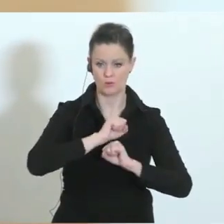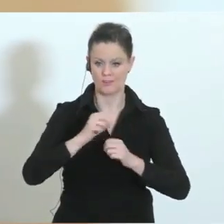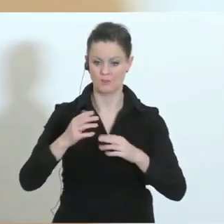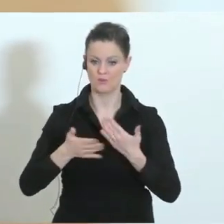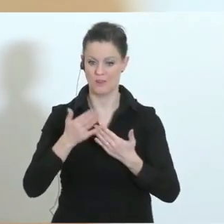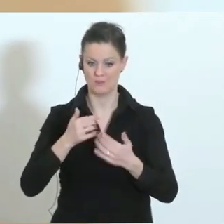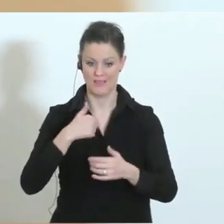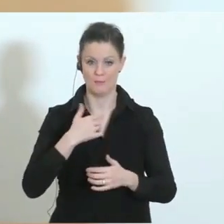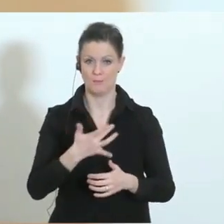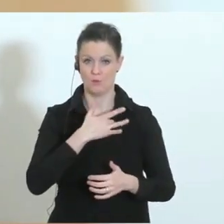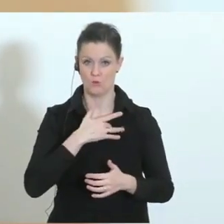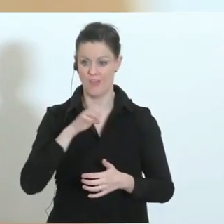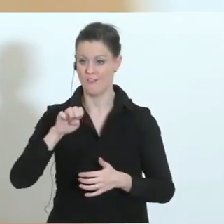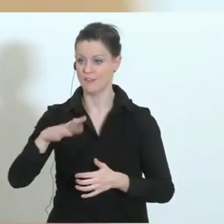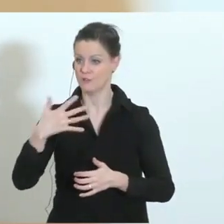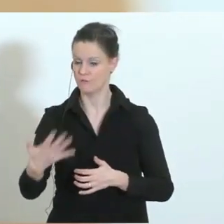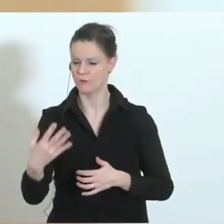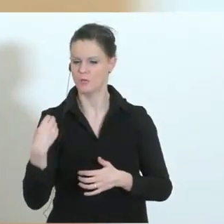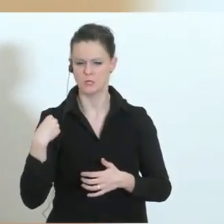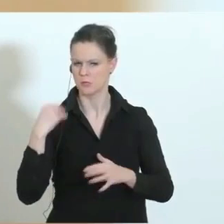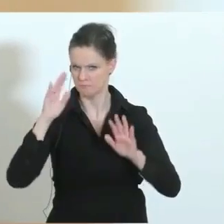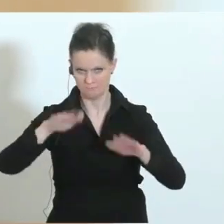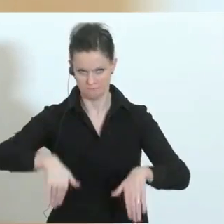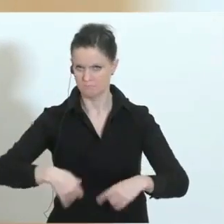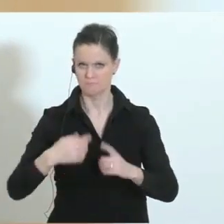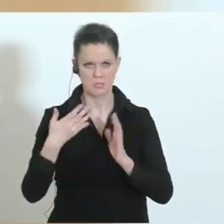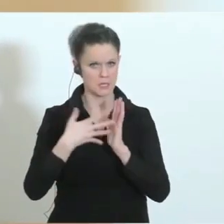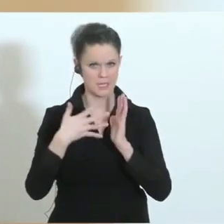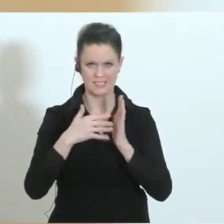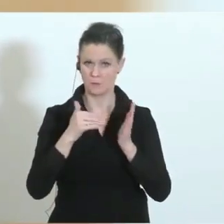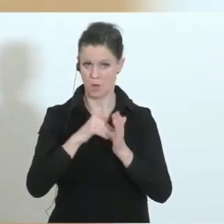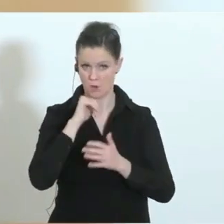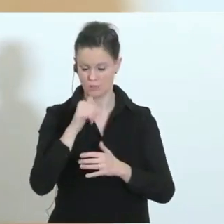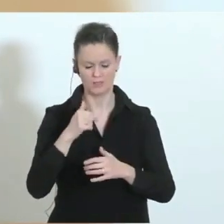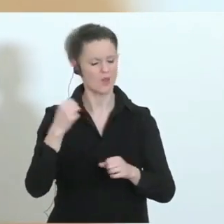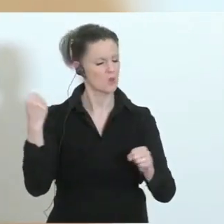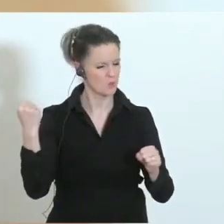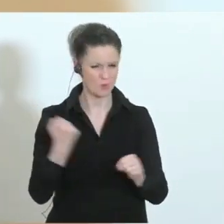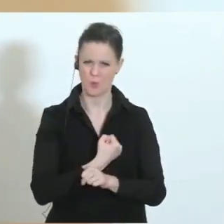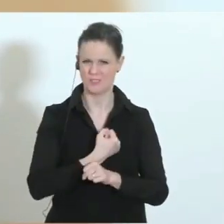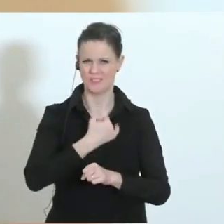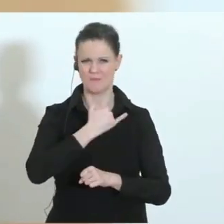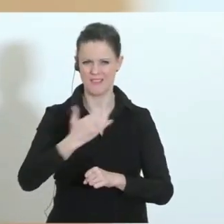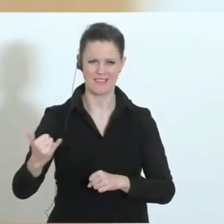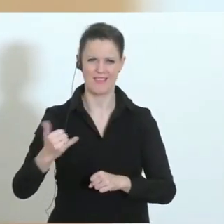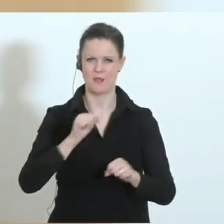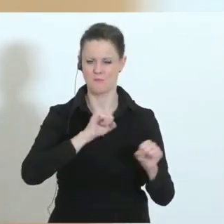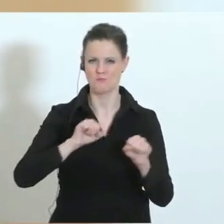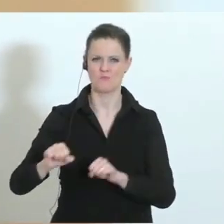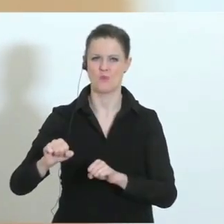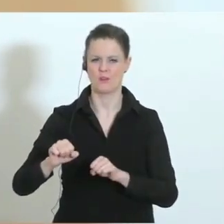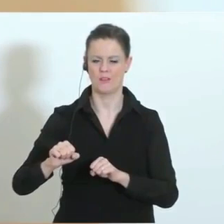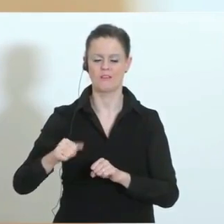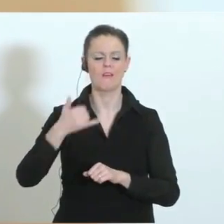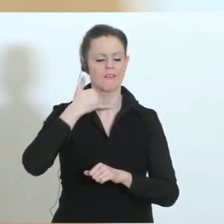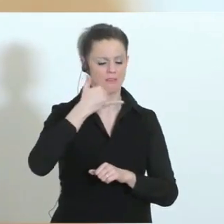1450 sagt, nein, kein Test dennoch hergehen und das kann jedermann machen und jede Frau machen, zum